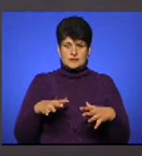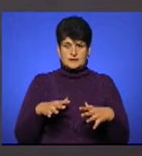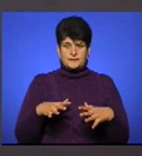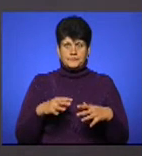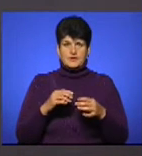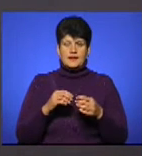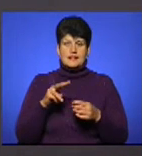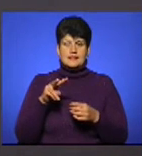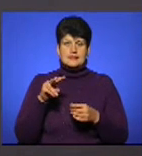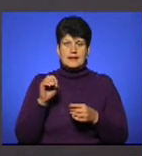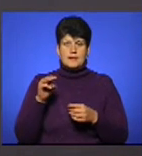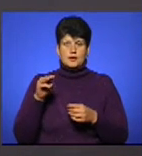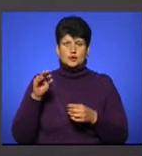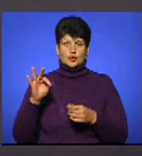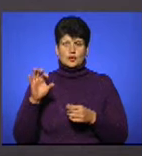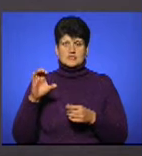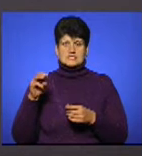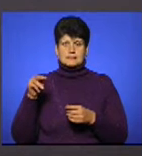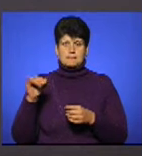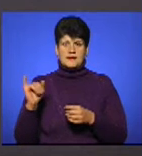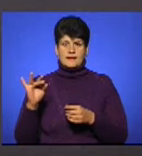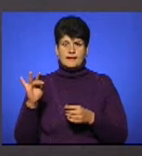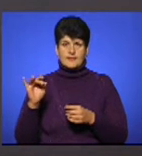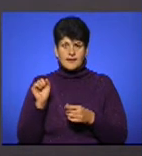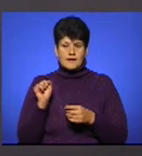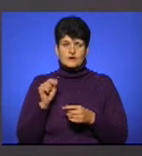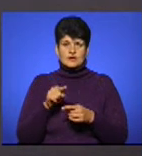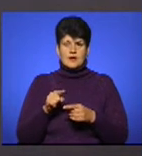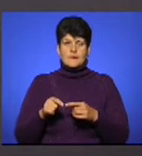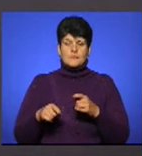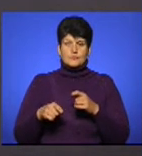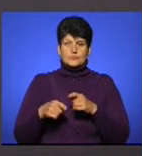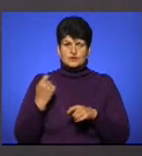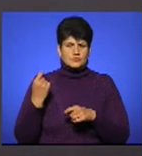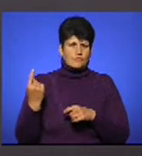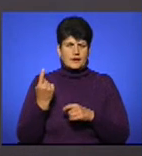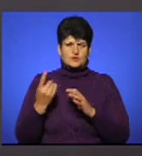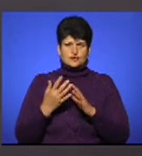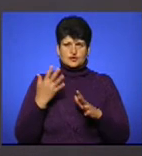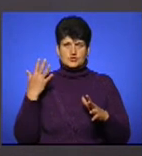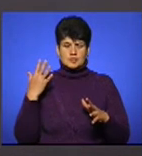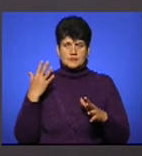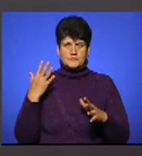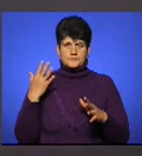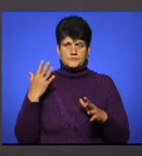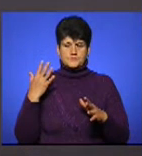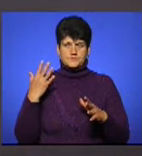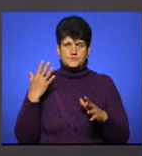лептоспіра, збудник лептоспірозу. Це вражає, в першу чергу, ендотелій